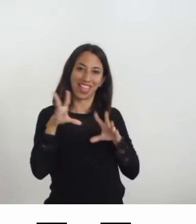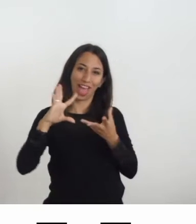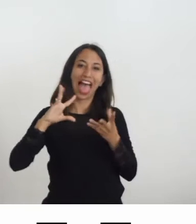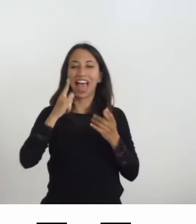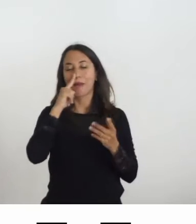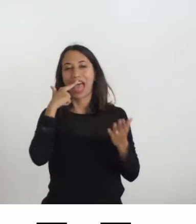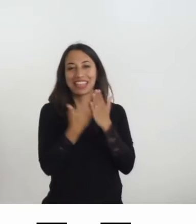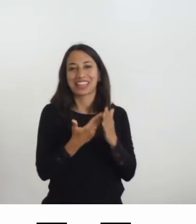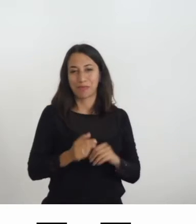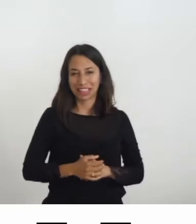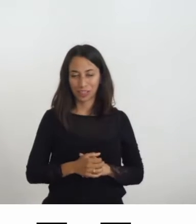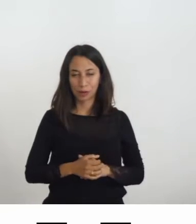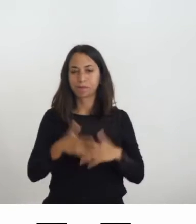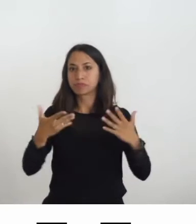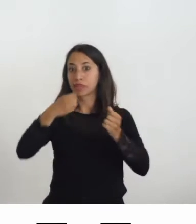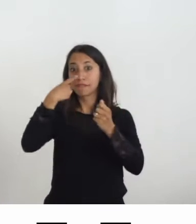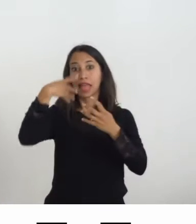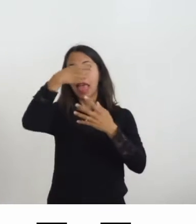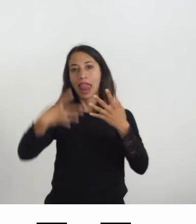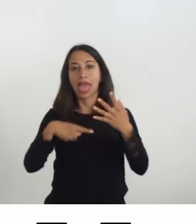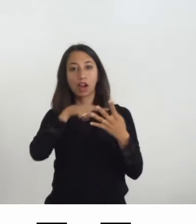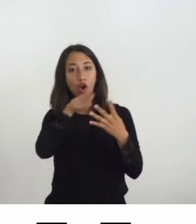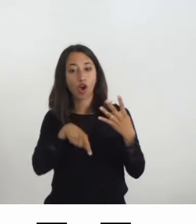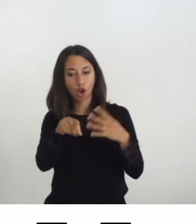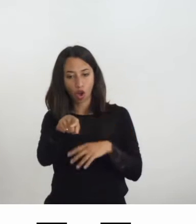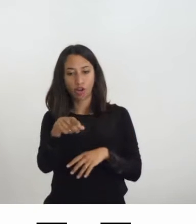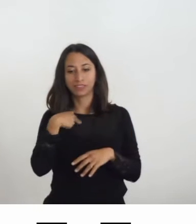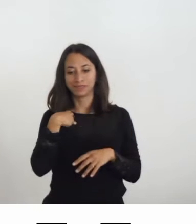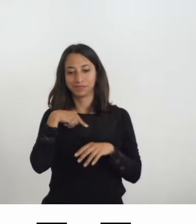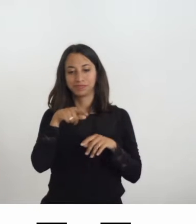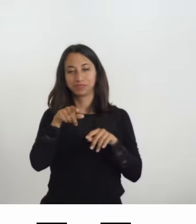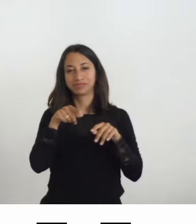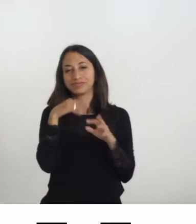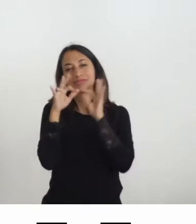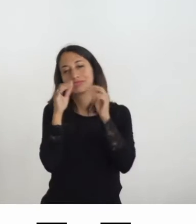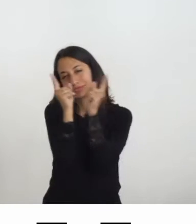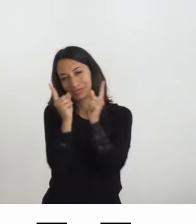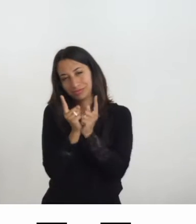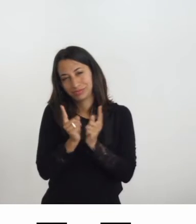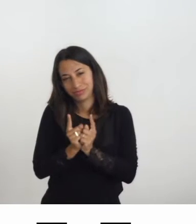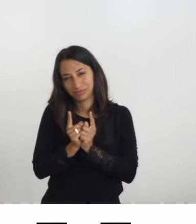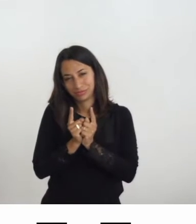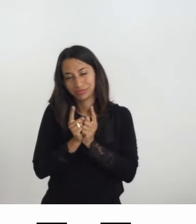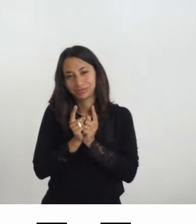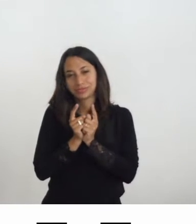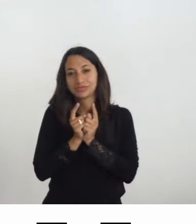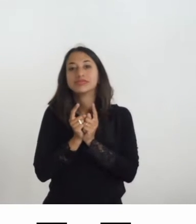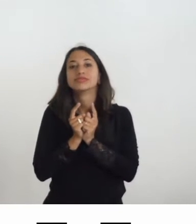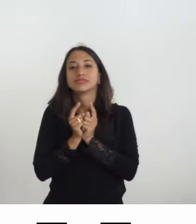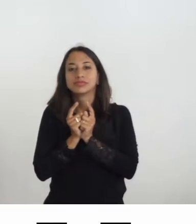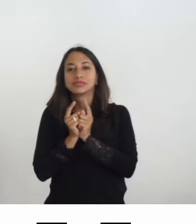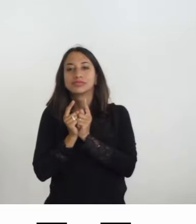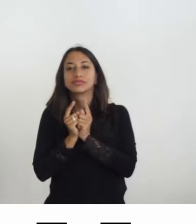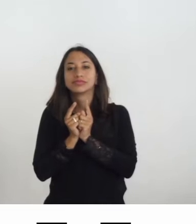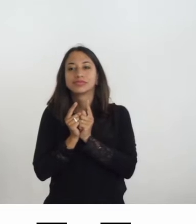elencate qualcuna sulla quale mi soffermo brevemente, a partire